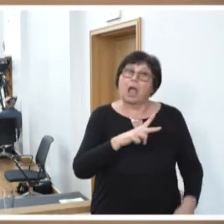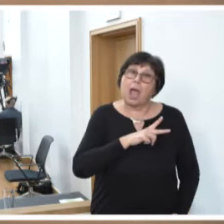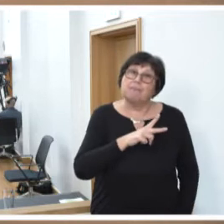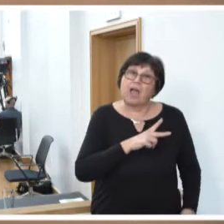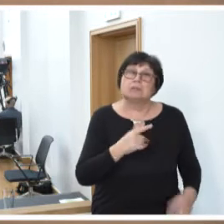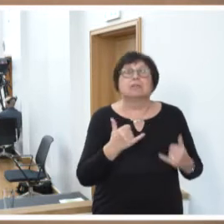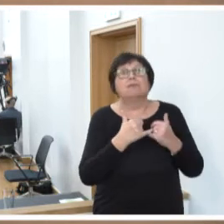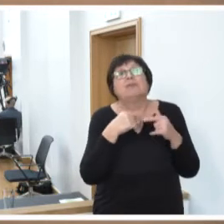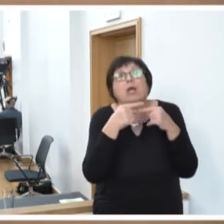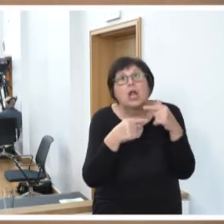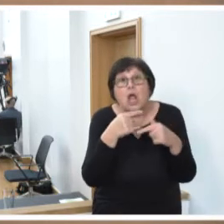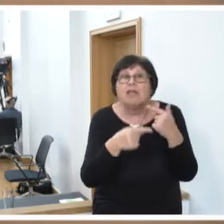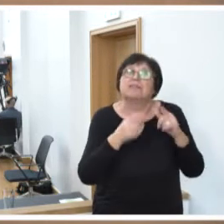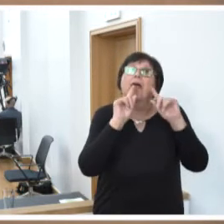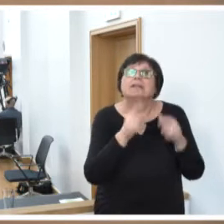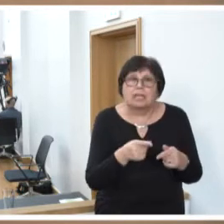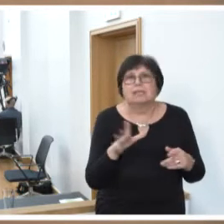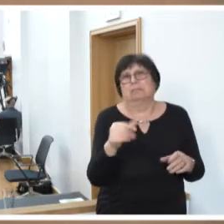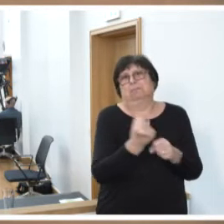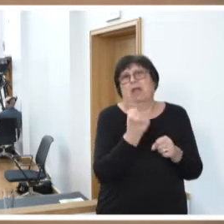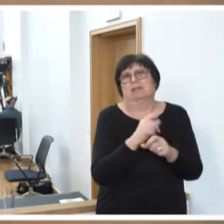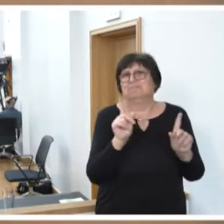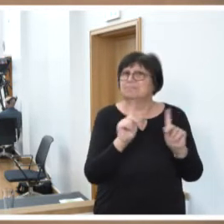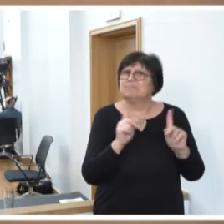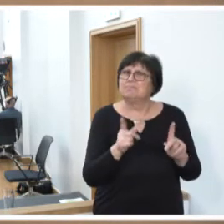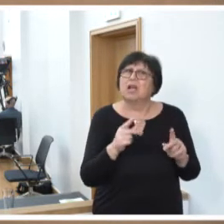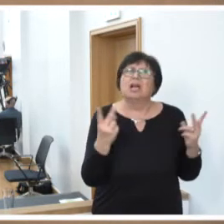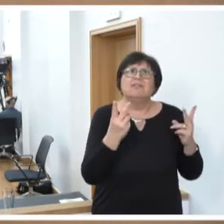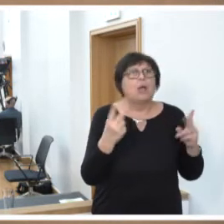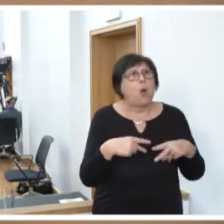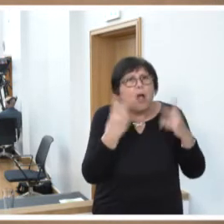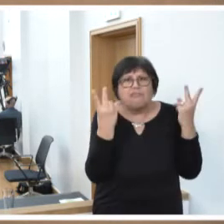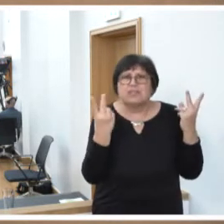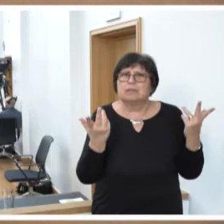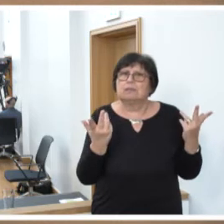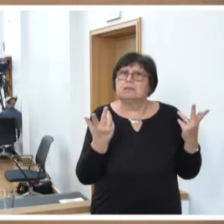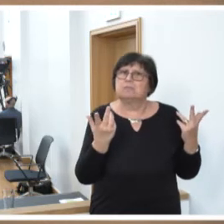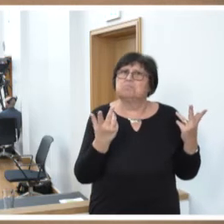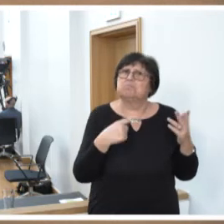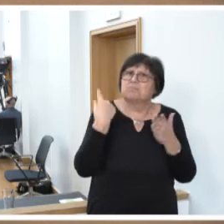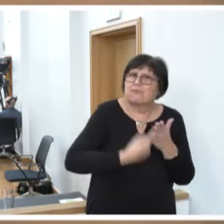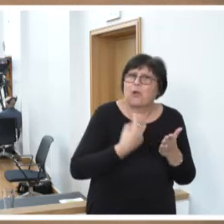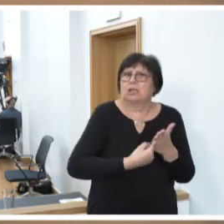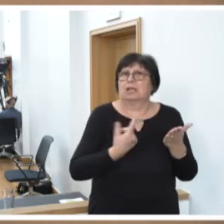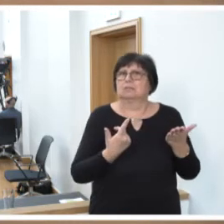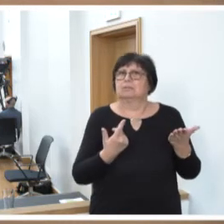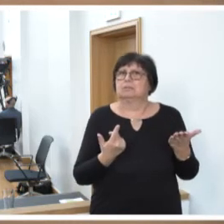das führt und dann springen wir auf, sondern die offensiv einfordern,